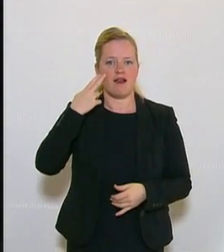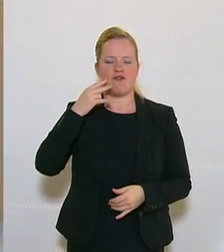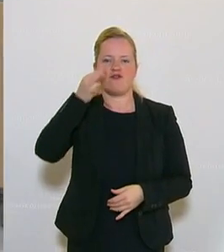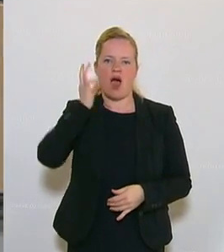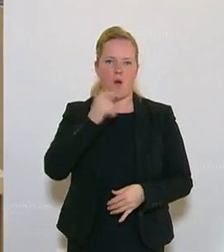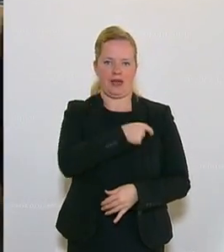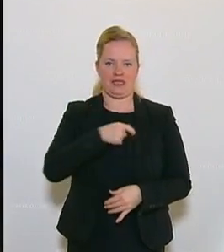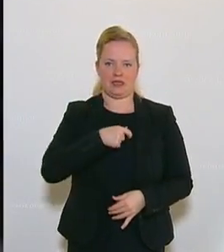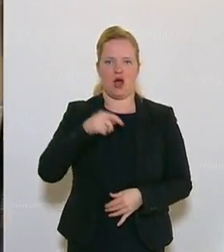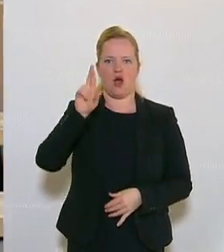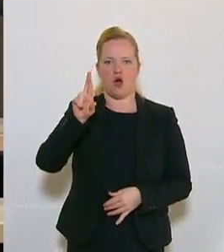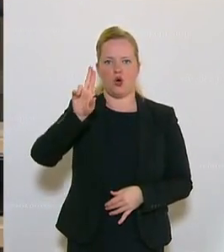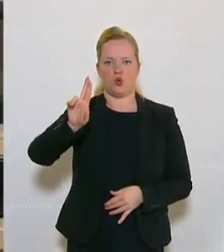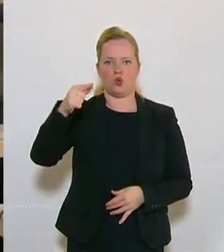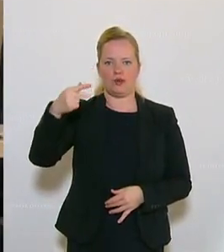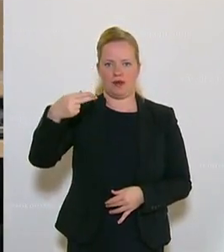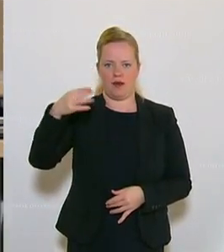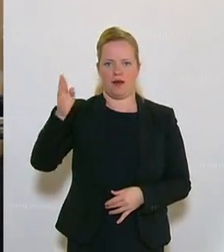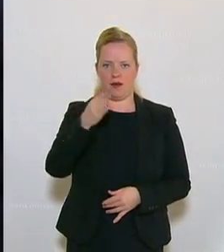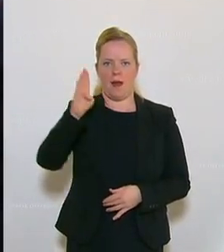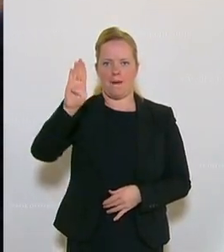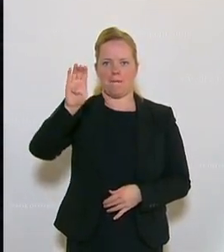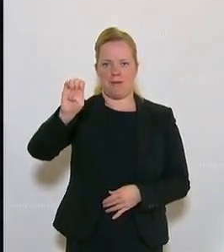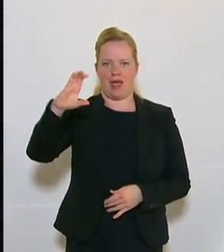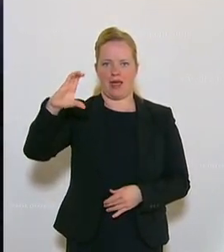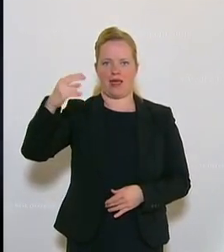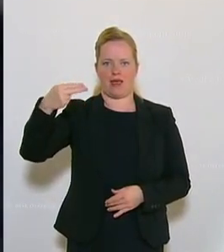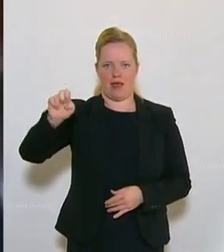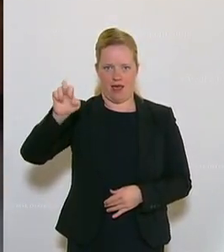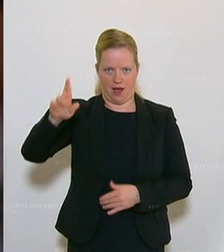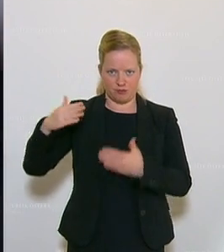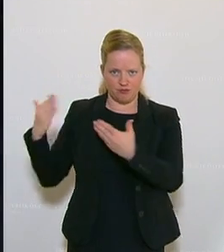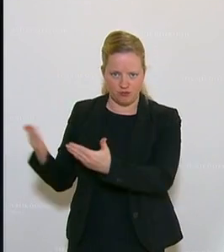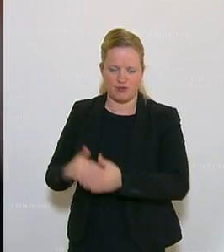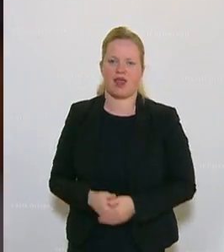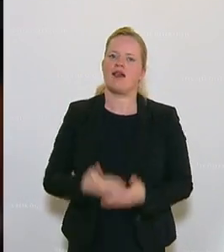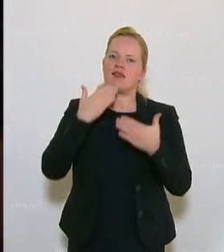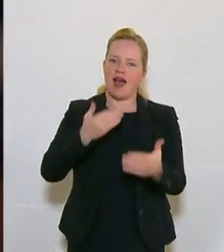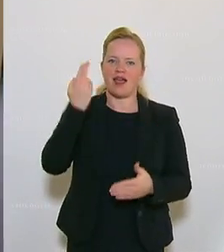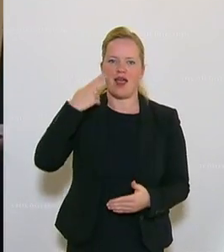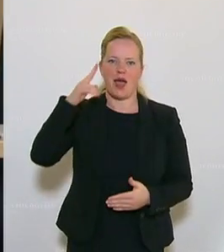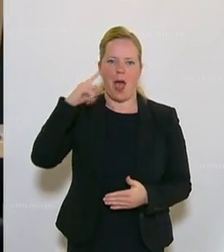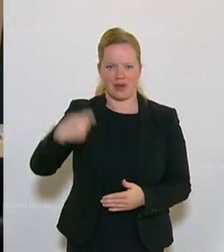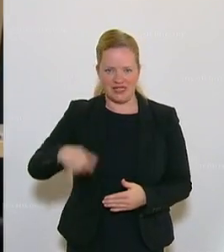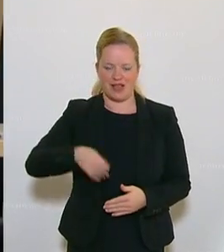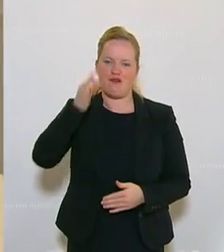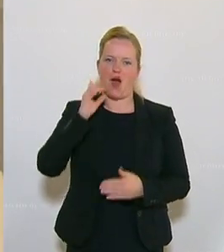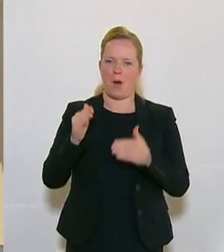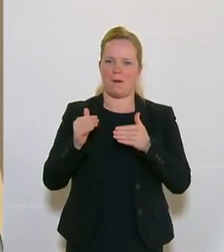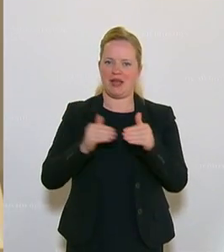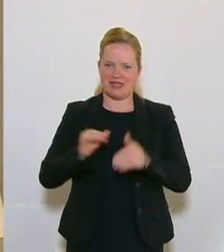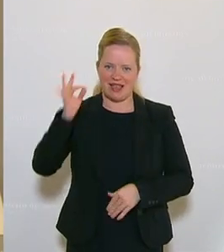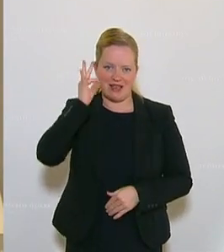Ruth Becher von der SPÖ ist am Wort. Danke Herr Präsident, Frau Ministerin, meine sehr geehrten Damen und Herren.